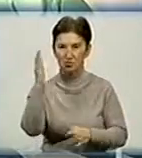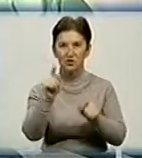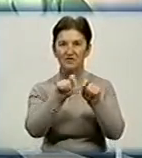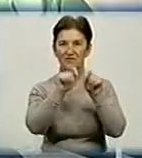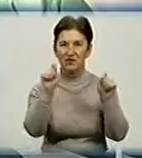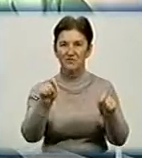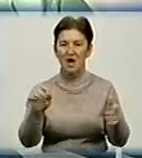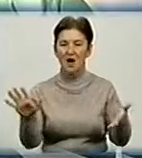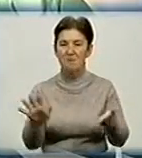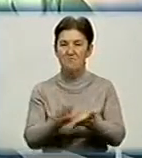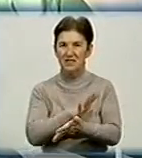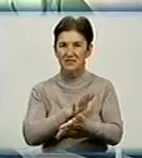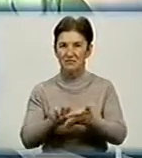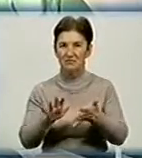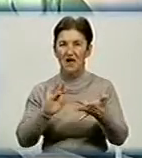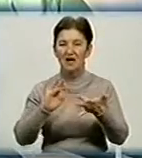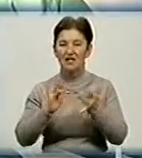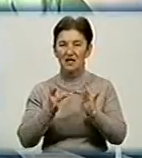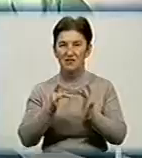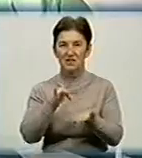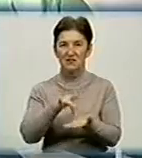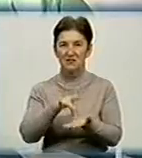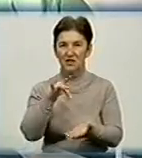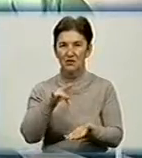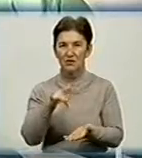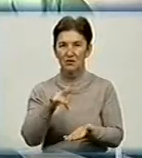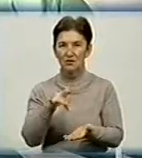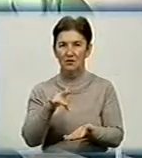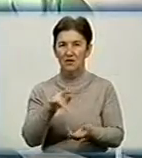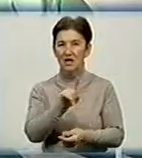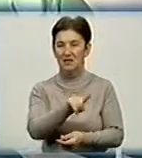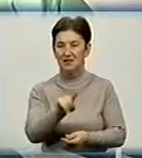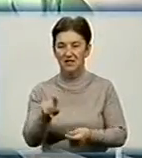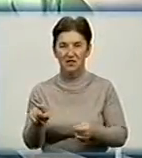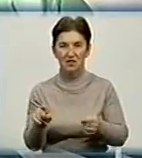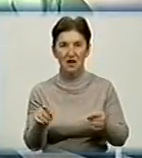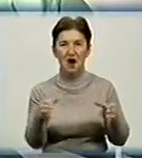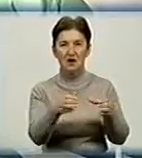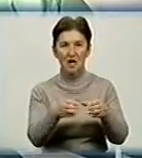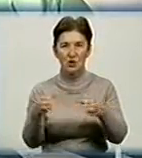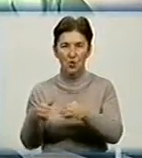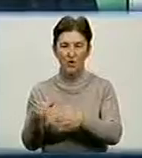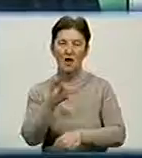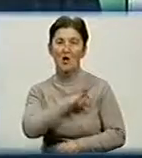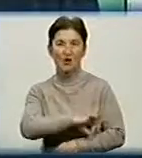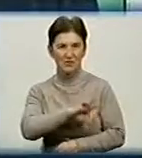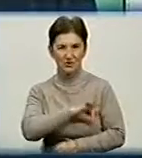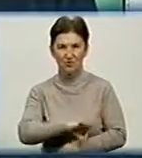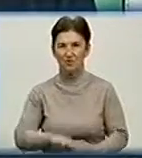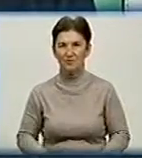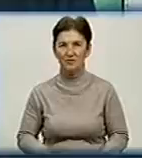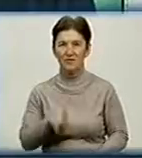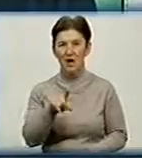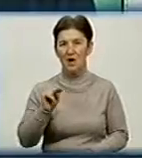безкоштовної інтернет-центру саме для цих категорій користувачів наших. «Бібліоміст» працює